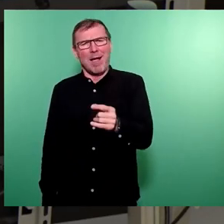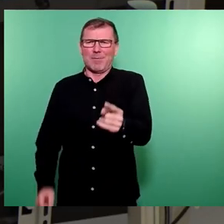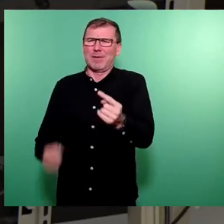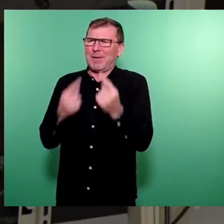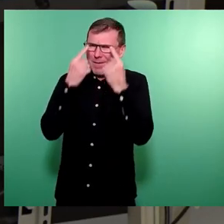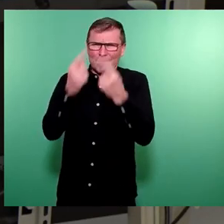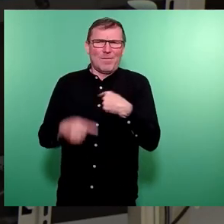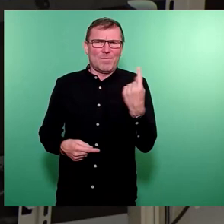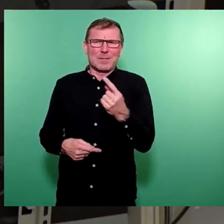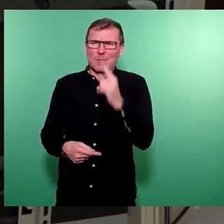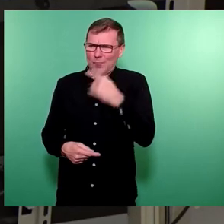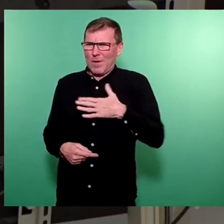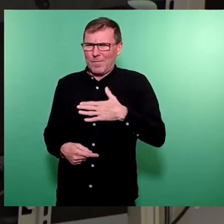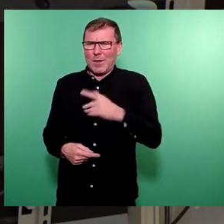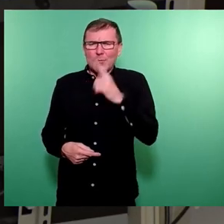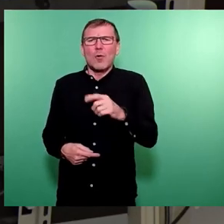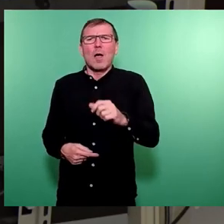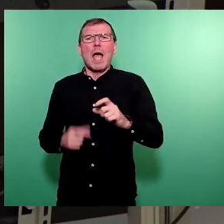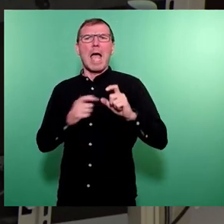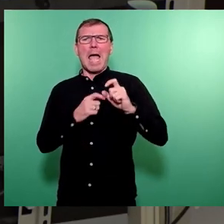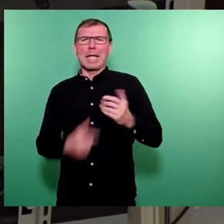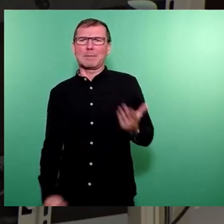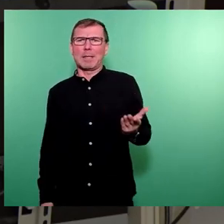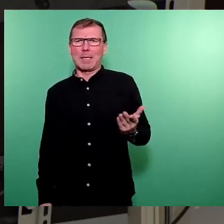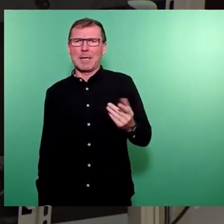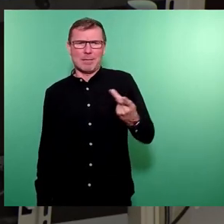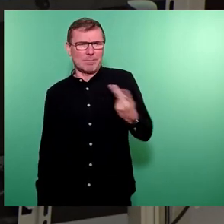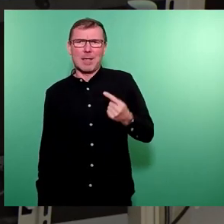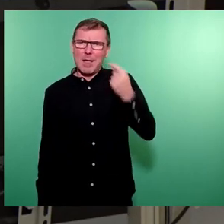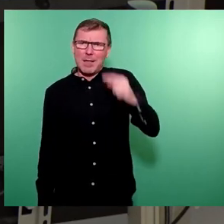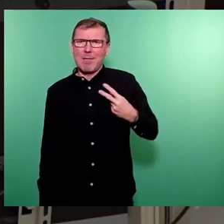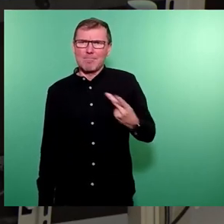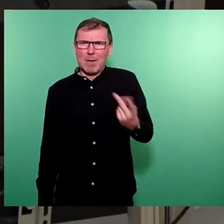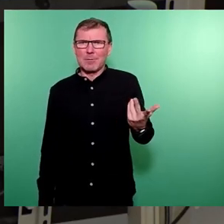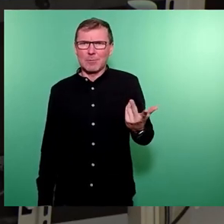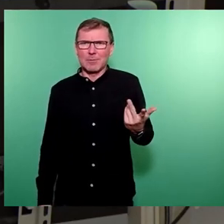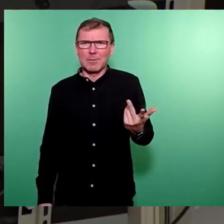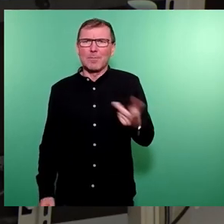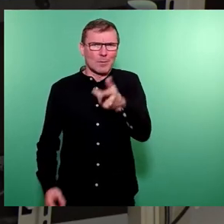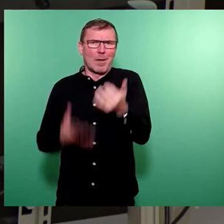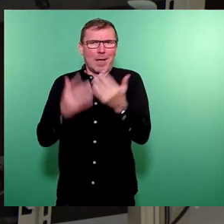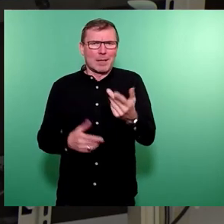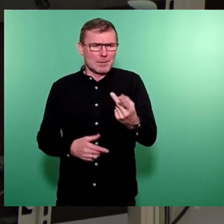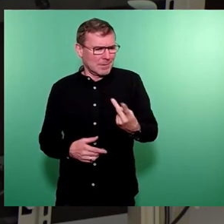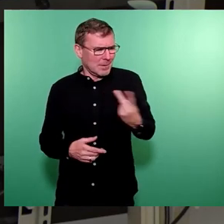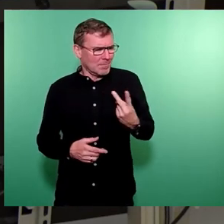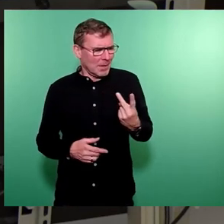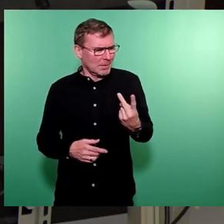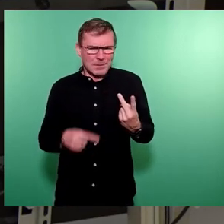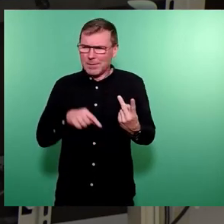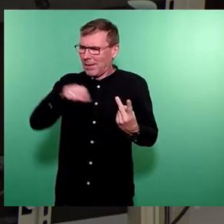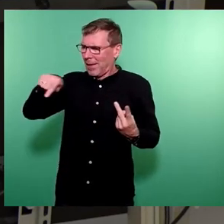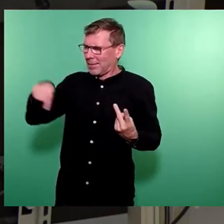außer uns nur noch die SPD dieser Ansicht war. Und dann kann man ja leicht rechnen, kriege ich da eine